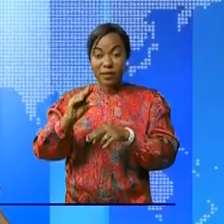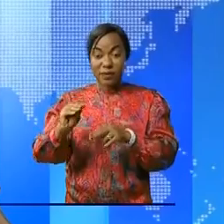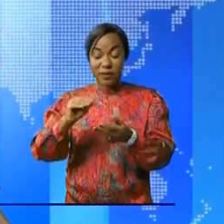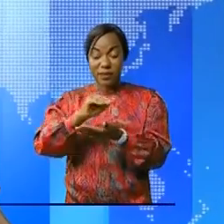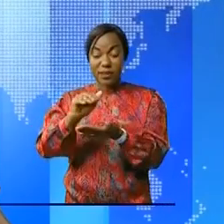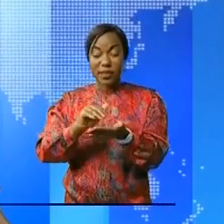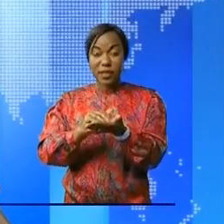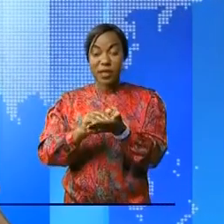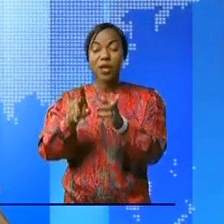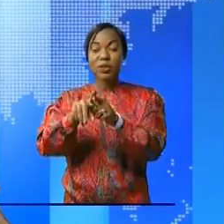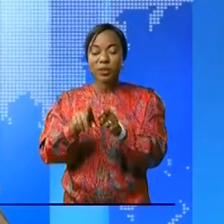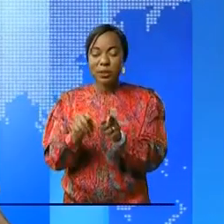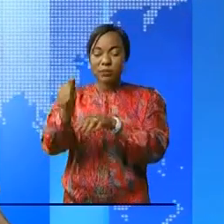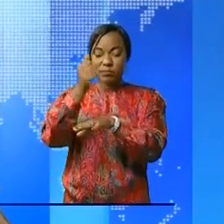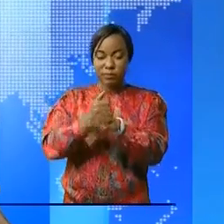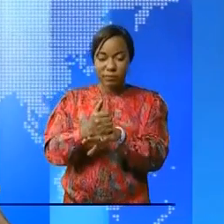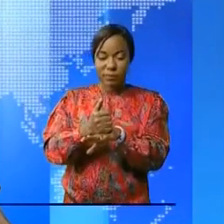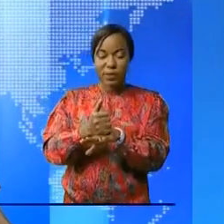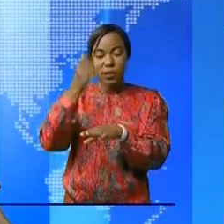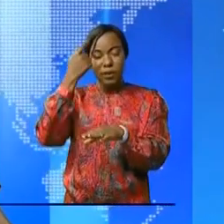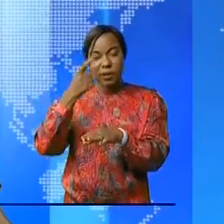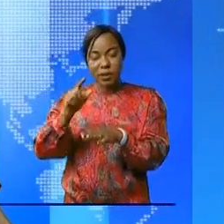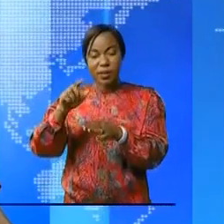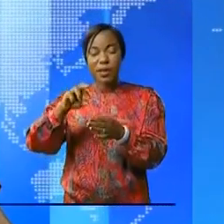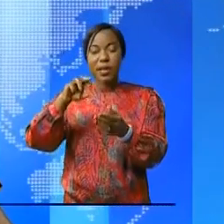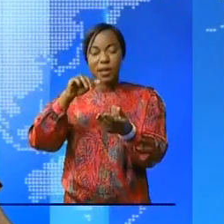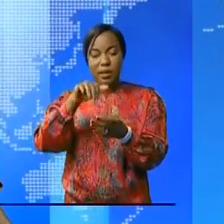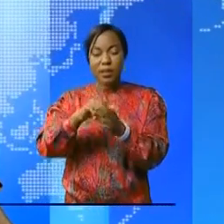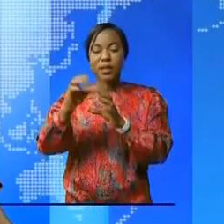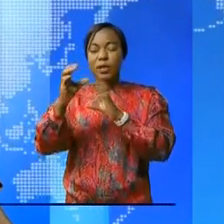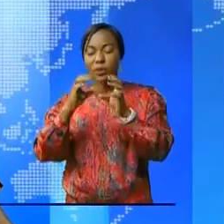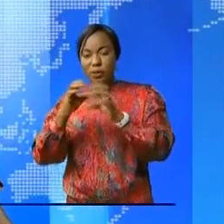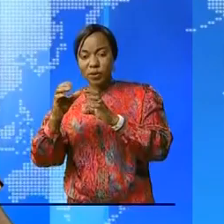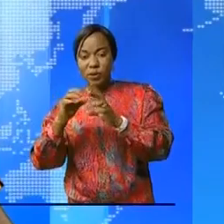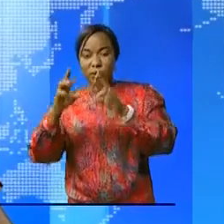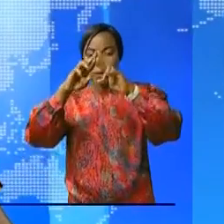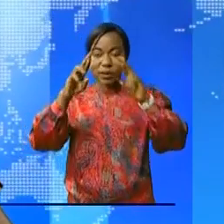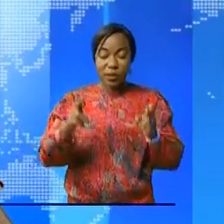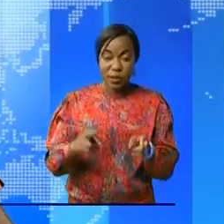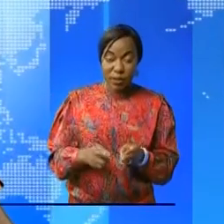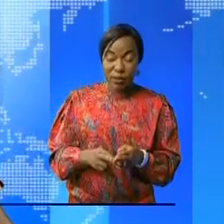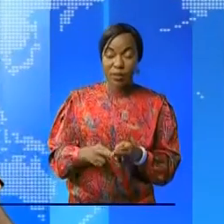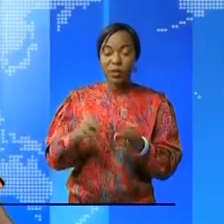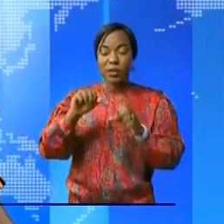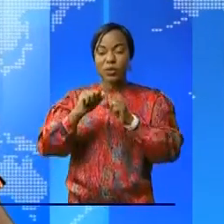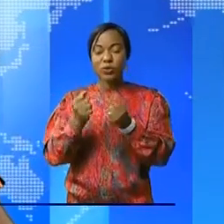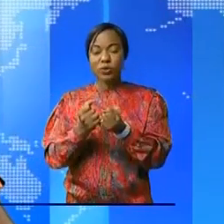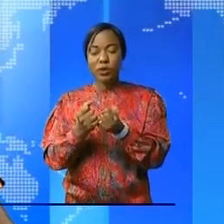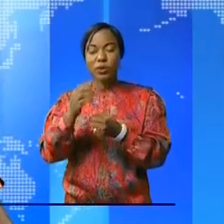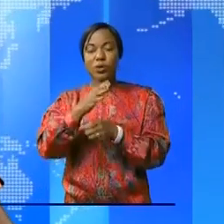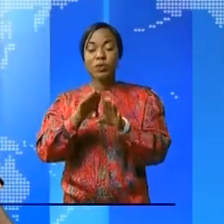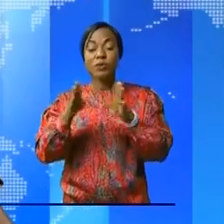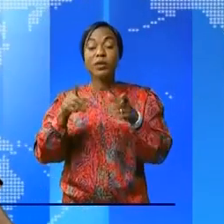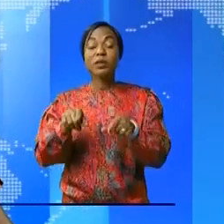c'est le but de l'atelier sur la concurrence et régulation de télécommunications et sociétés numériques, ouvert ici à